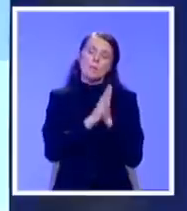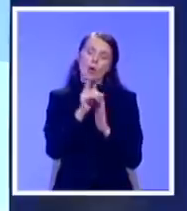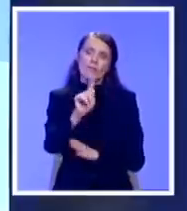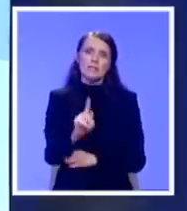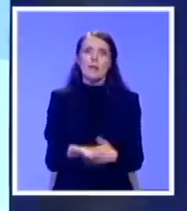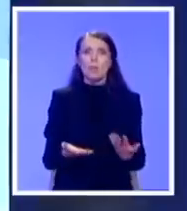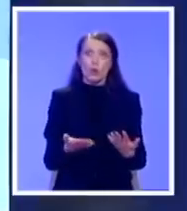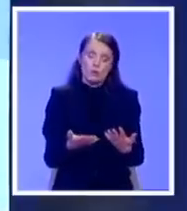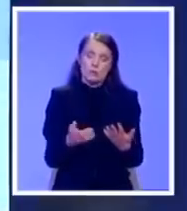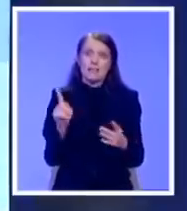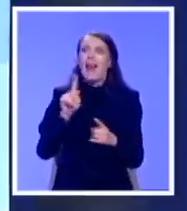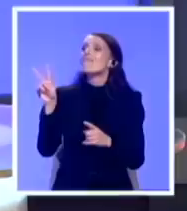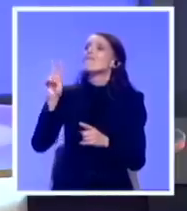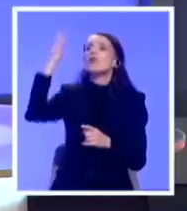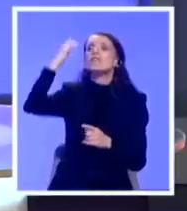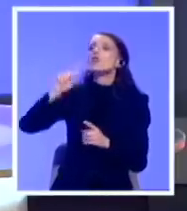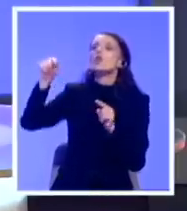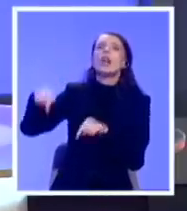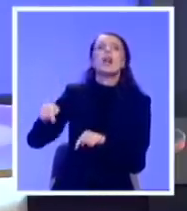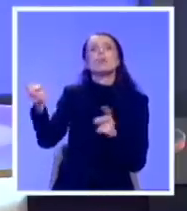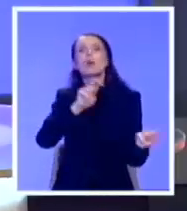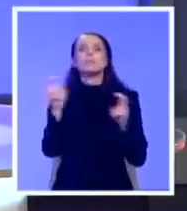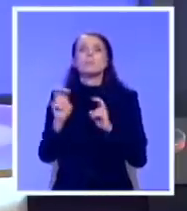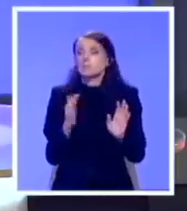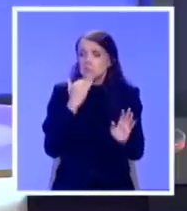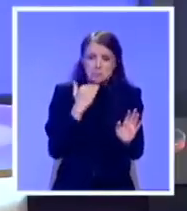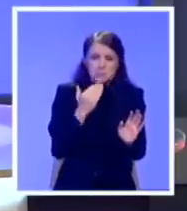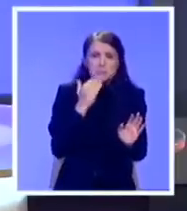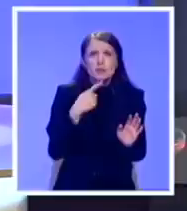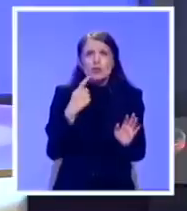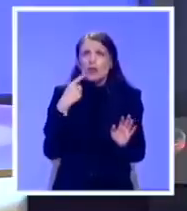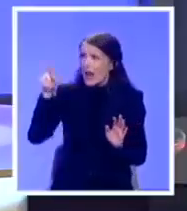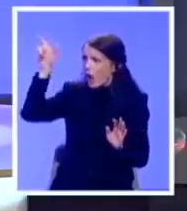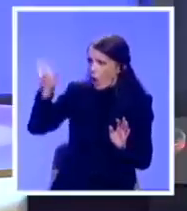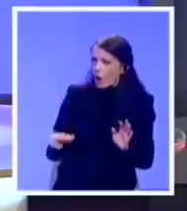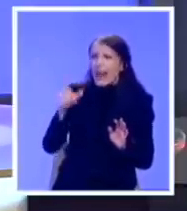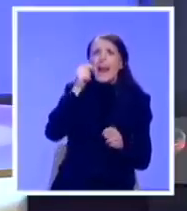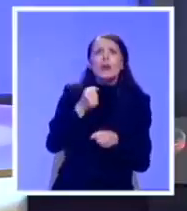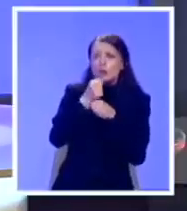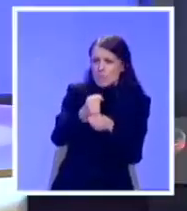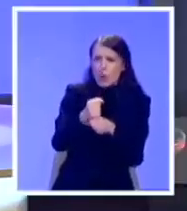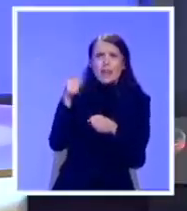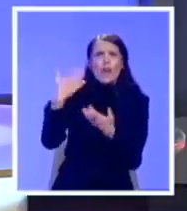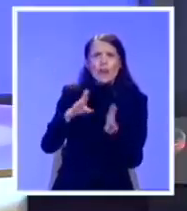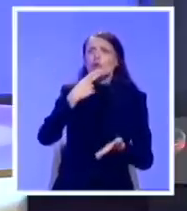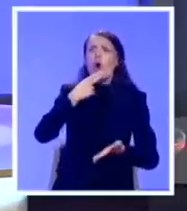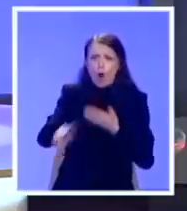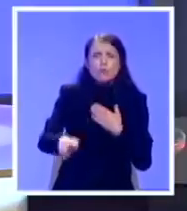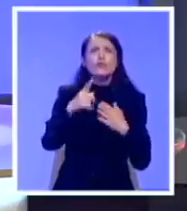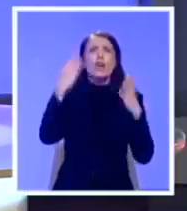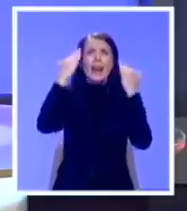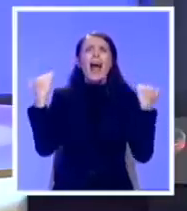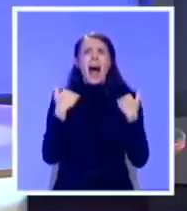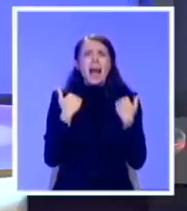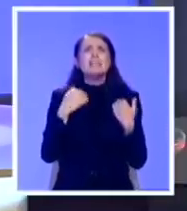Šešelj nije ovdje u studiju. Bez obižu što nije. Vojislav Šešelj je narodni poslanik koji je osvjedočeni ratni zločinac, pravosnaž osuđen od Haškog suda koji